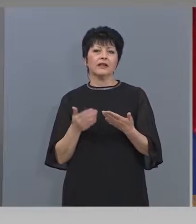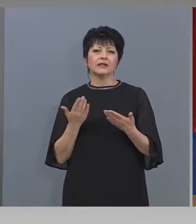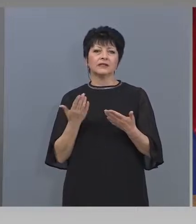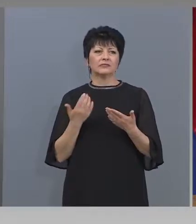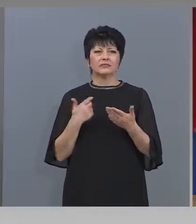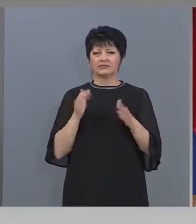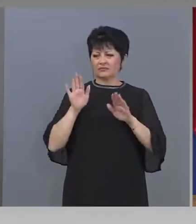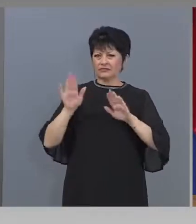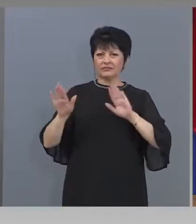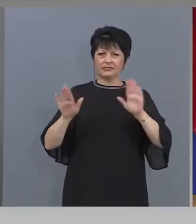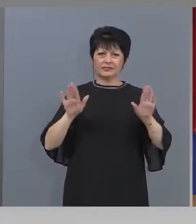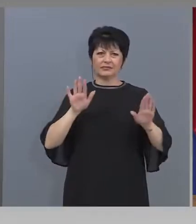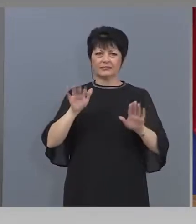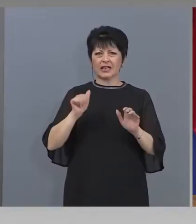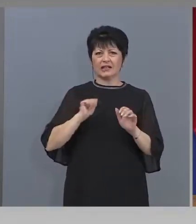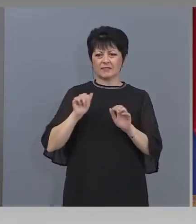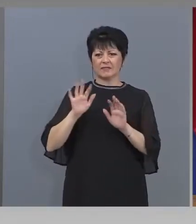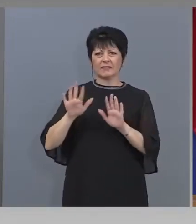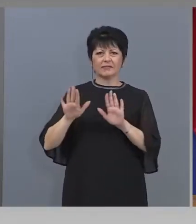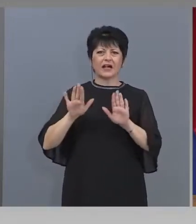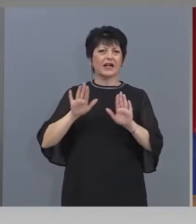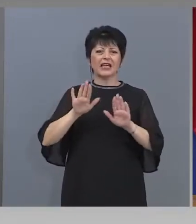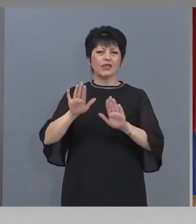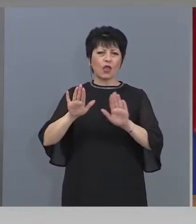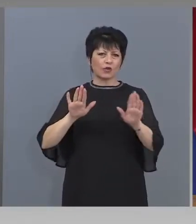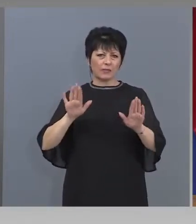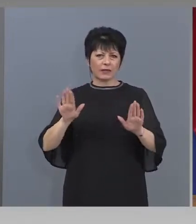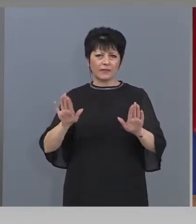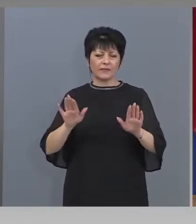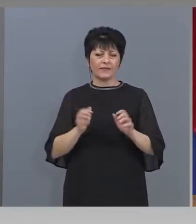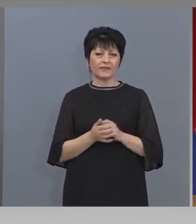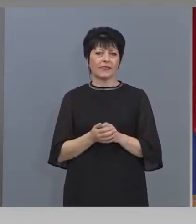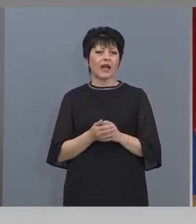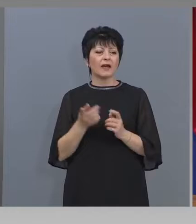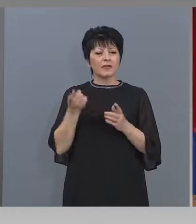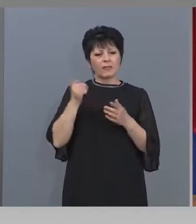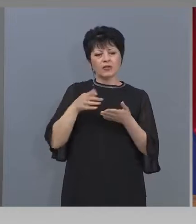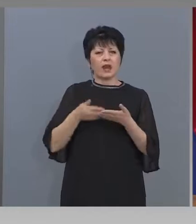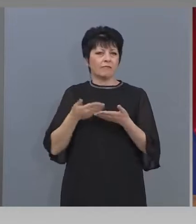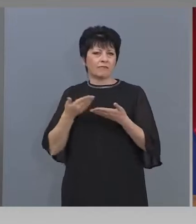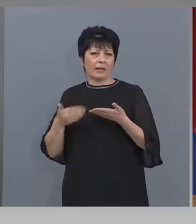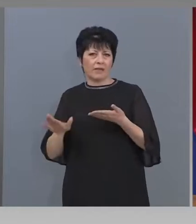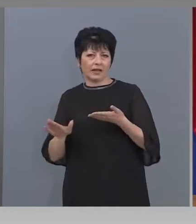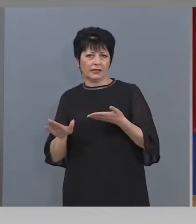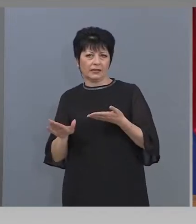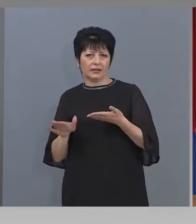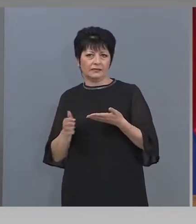експозиция на Андрей Никол, което след това е премахнато от някой.